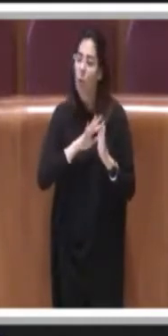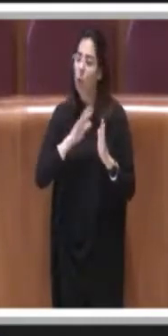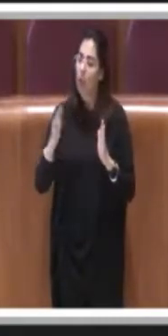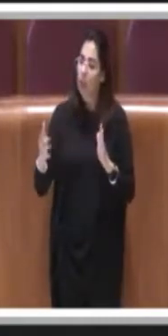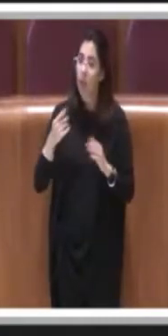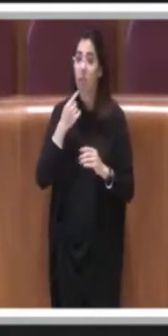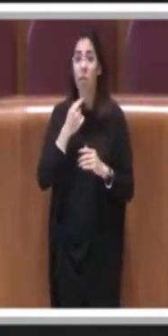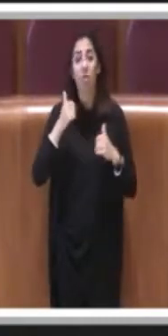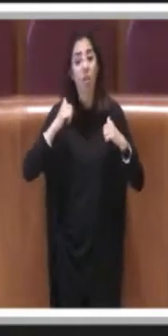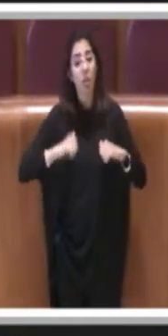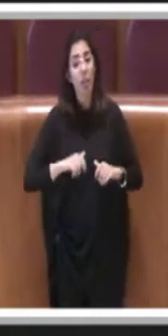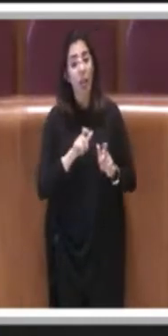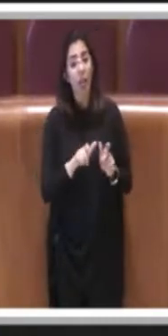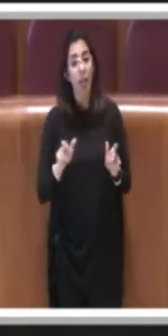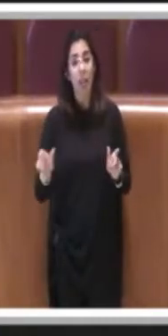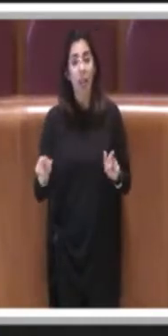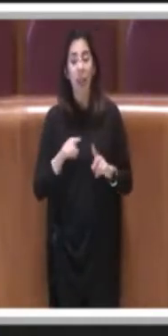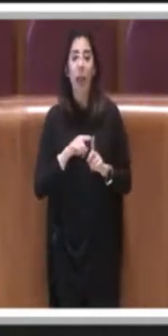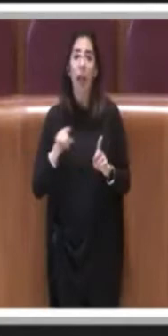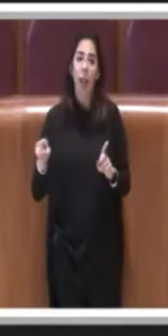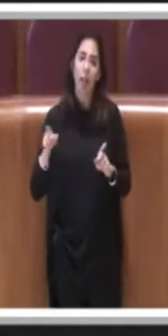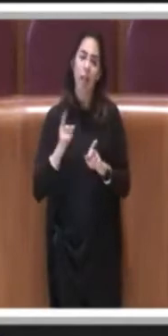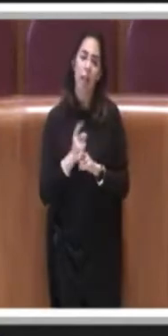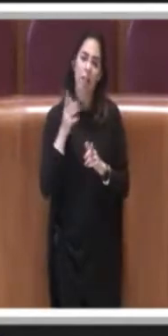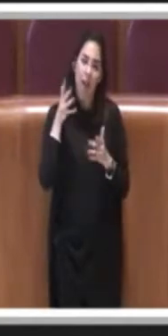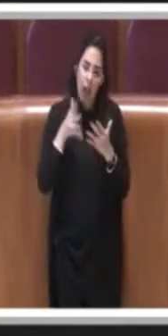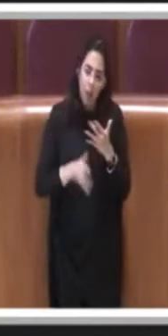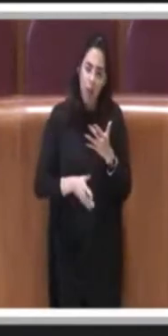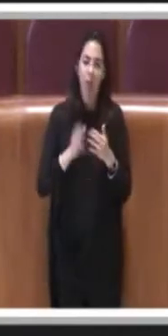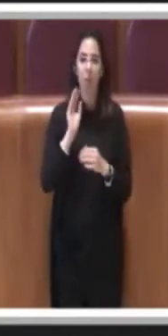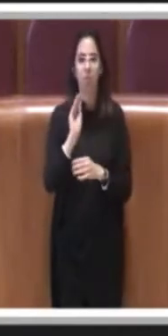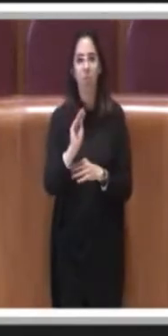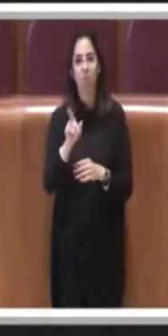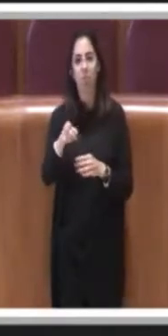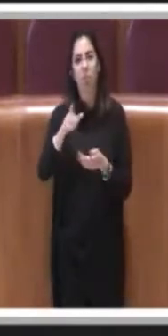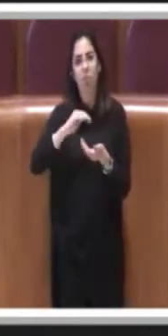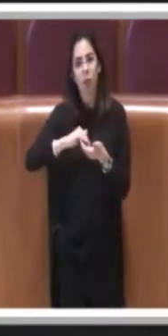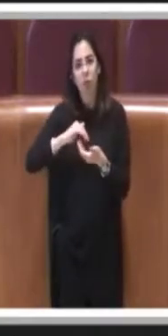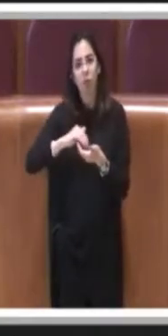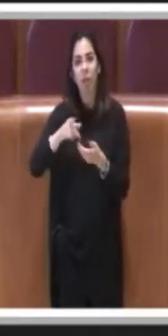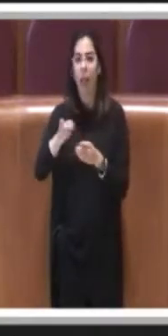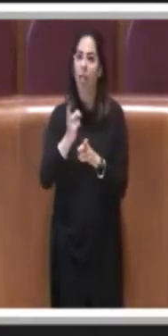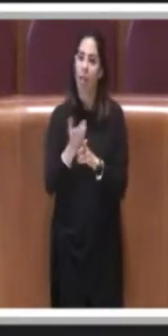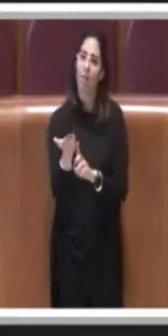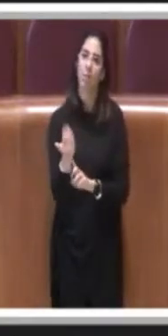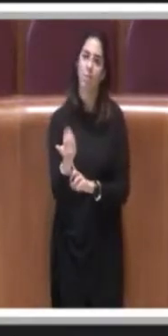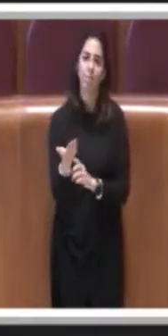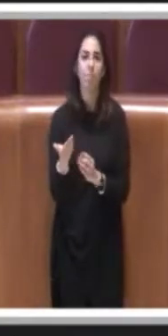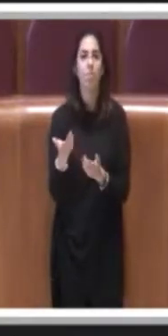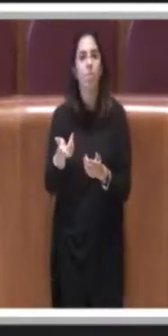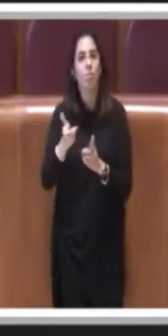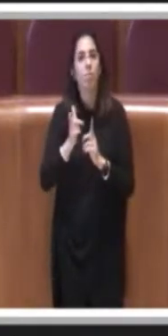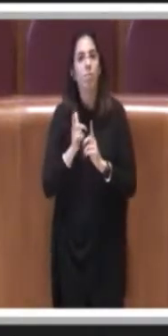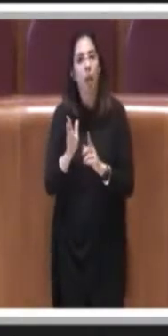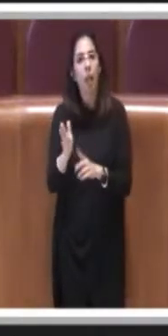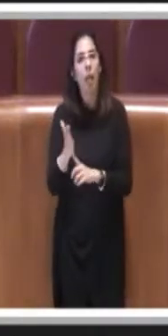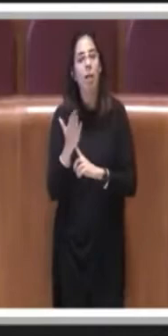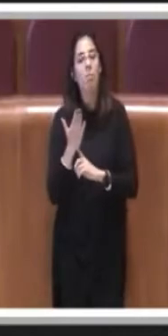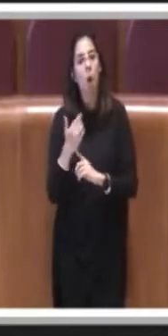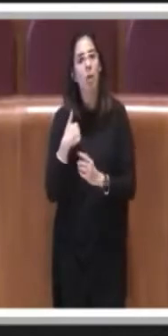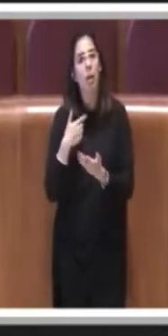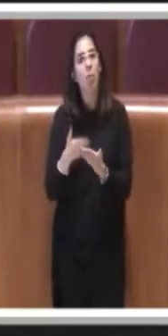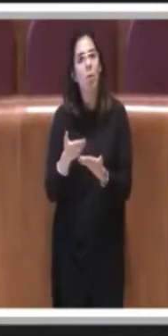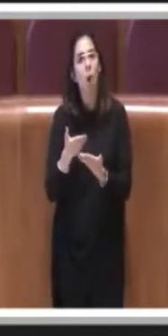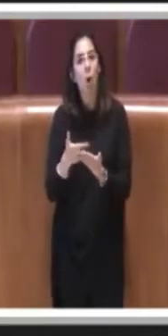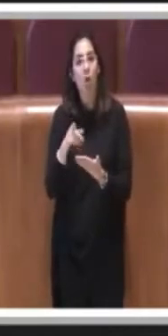approfondimento e richiedere al soggetto di garantire e di confermare che risponda il